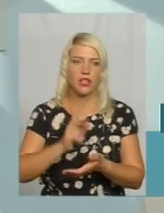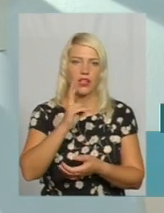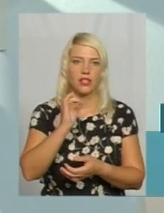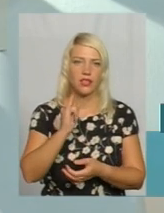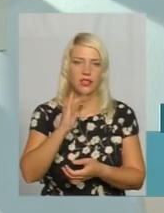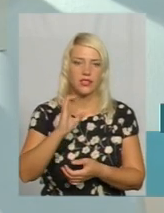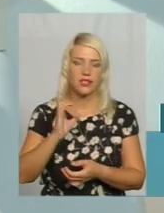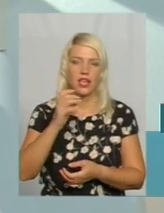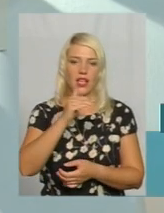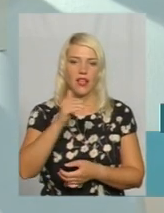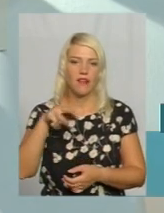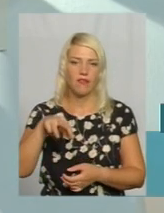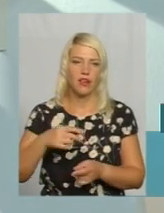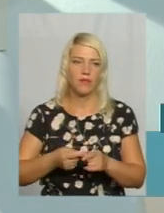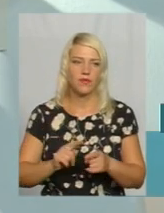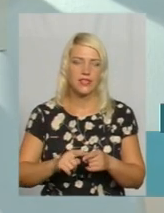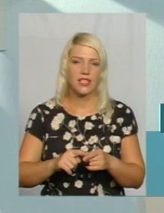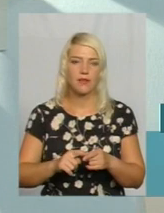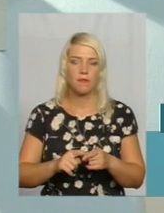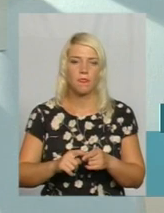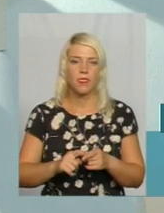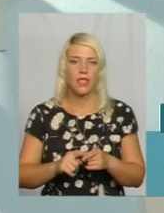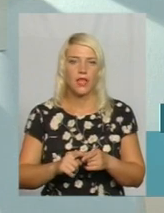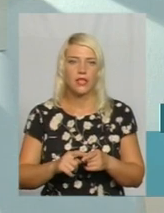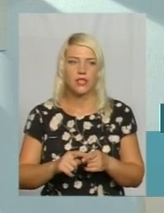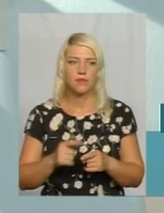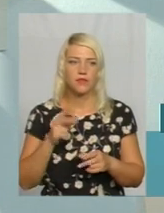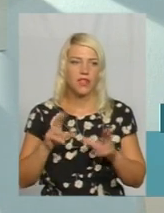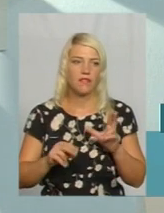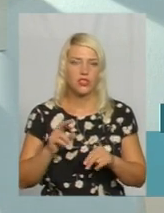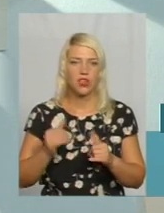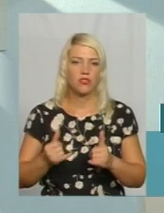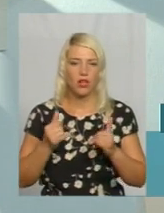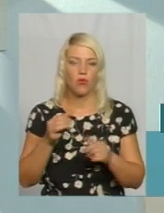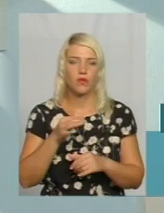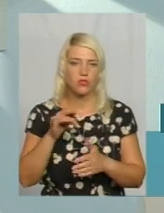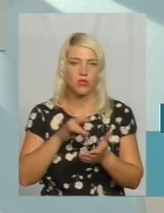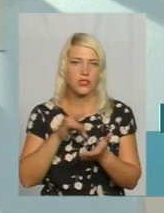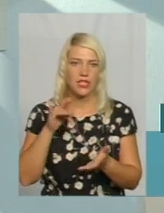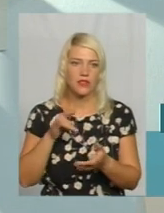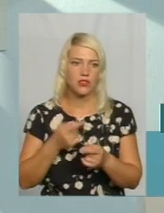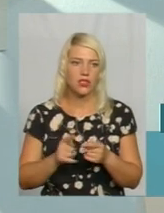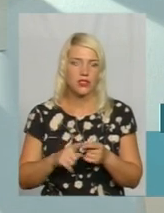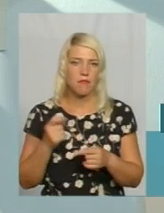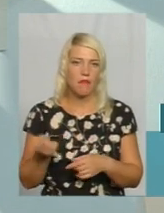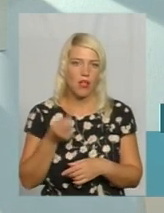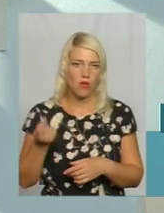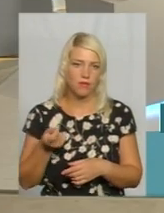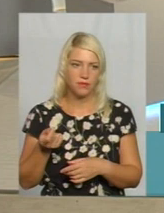фактично іде ретрансляція мережевого мовника. Тому я вважаю, що для обласного центру це дуже мало.